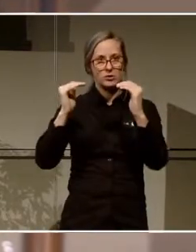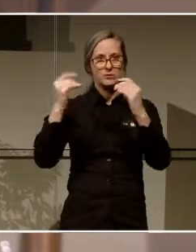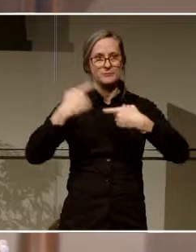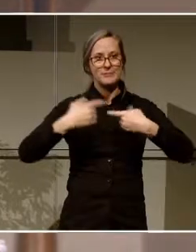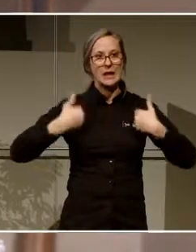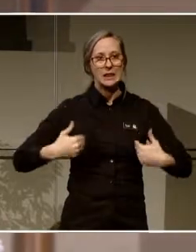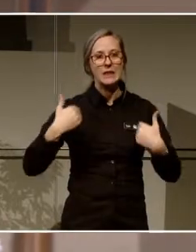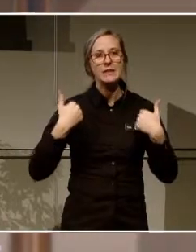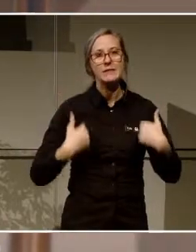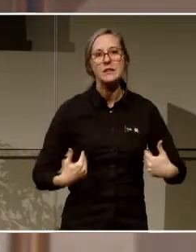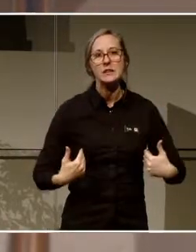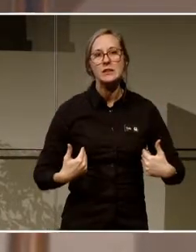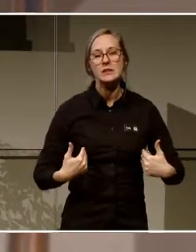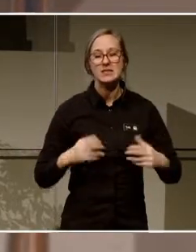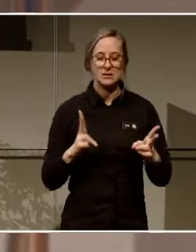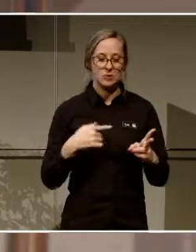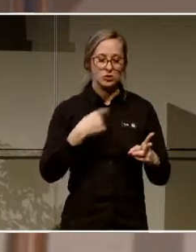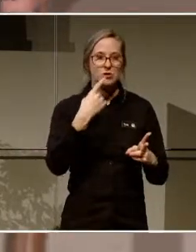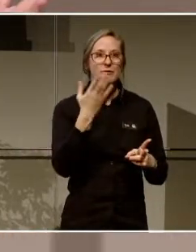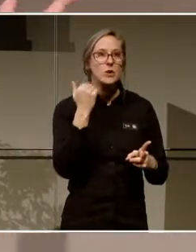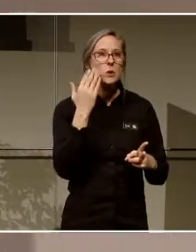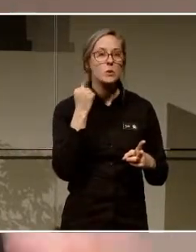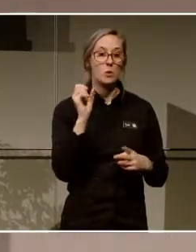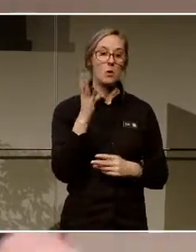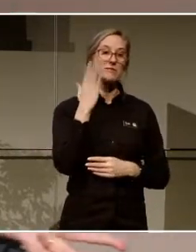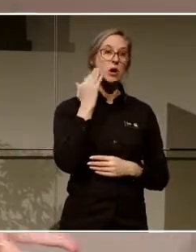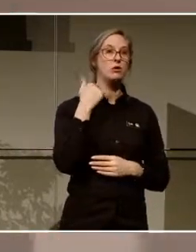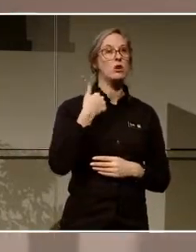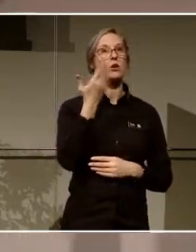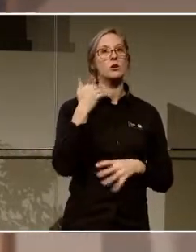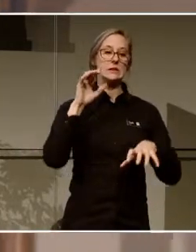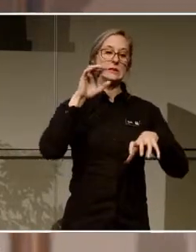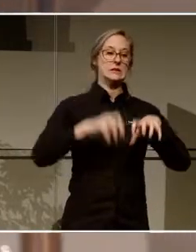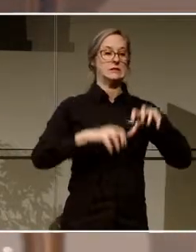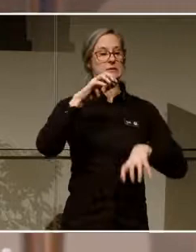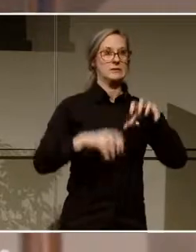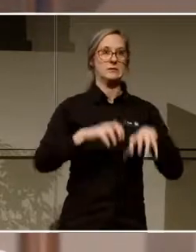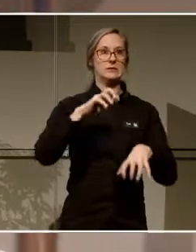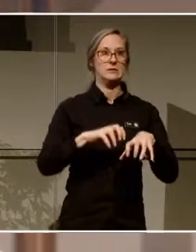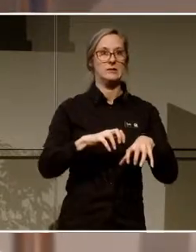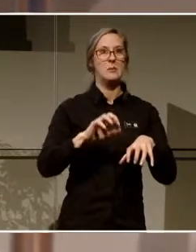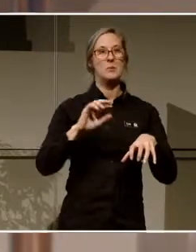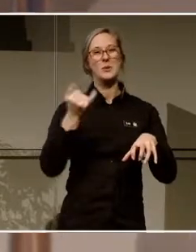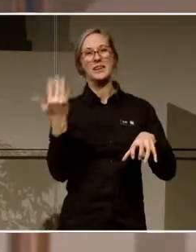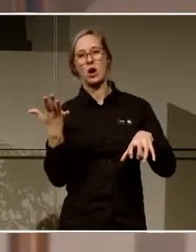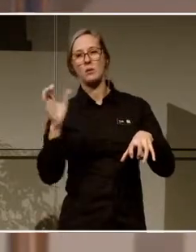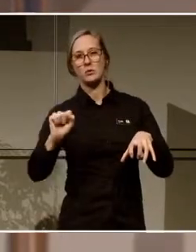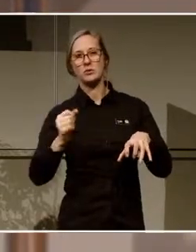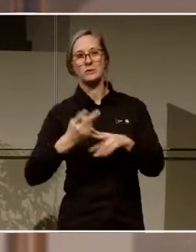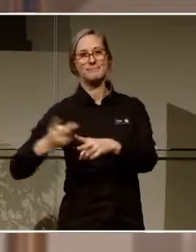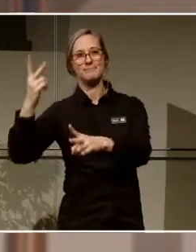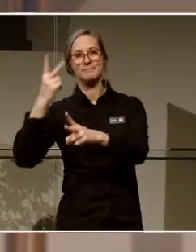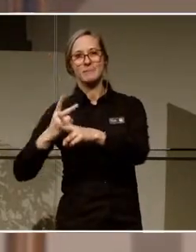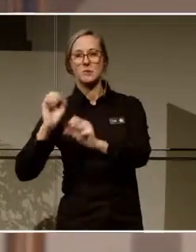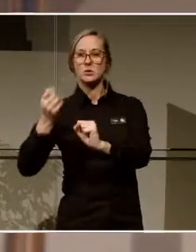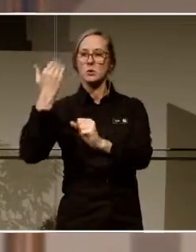tidigare, om jag förut kunde skriva på skrivmaskin så kanske jag måste kunna mer idag. Jag kanske måste kunna hantera en